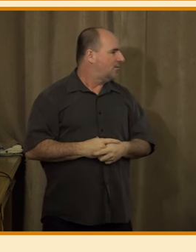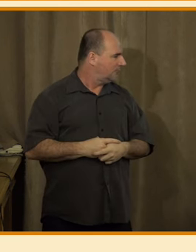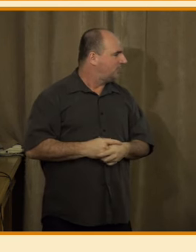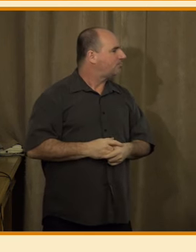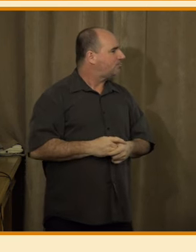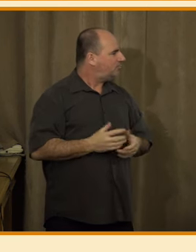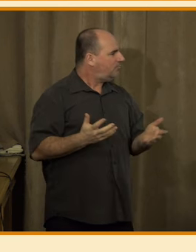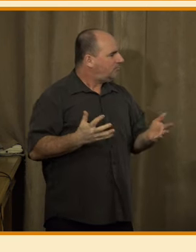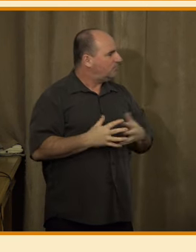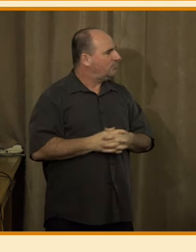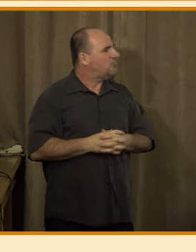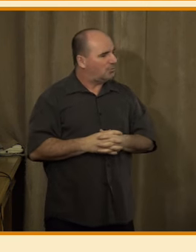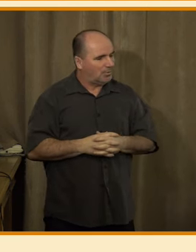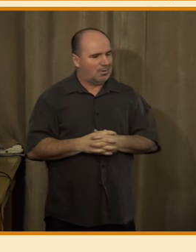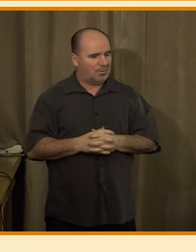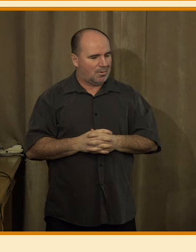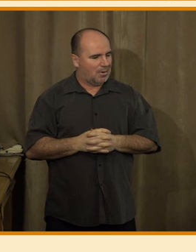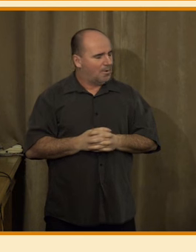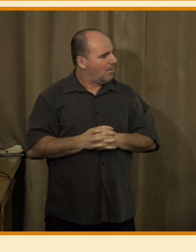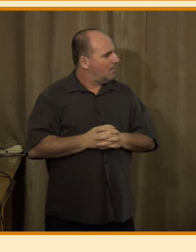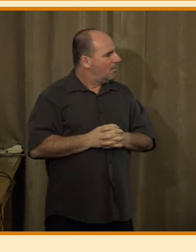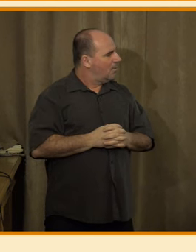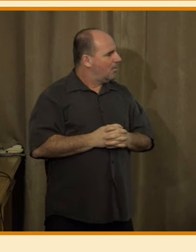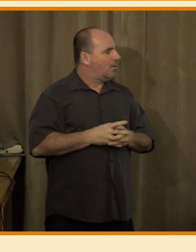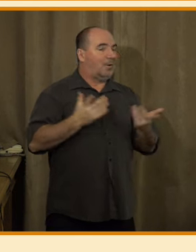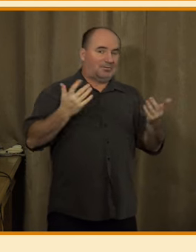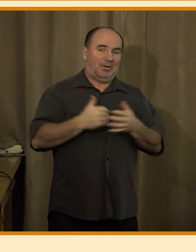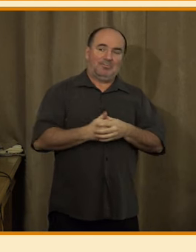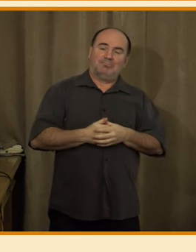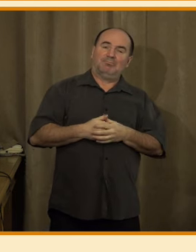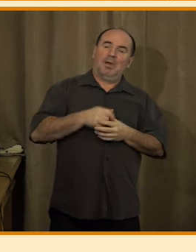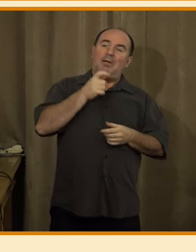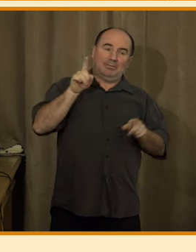nějaký posun tedy ve významu slova liberál.